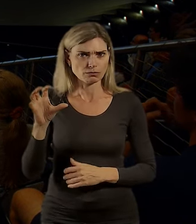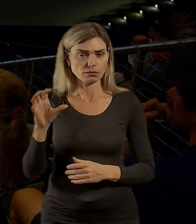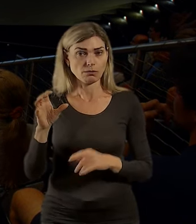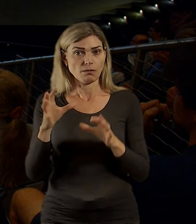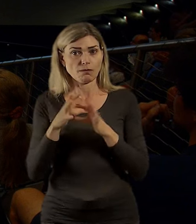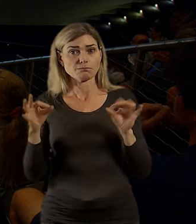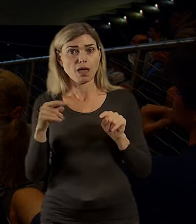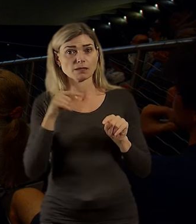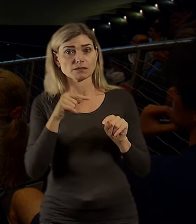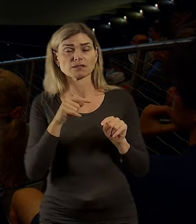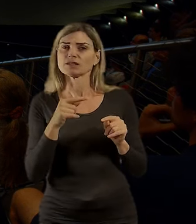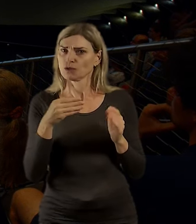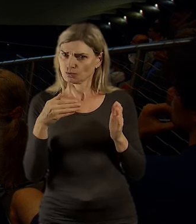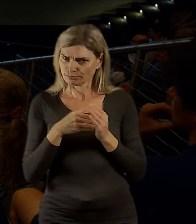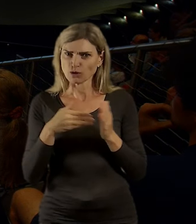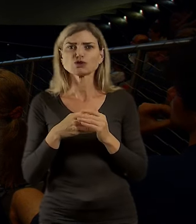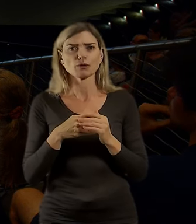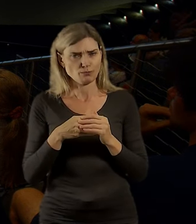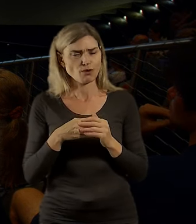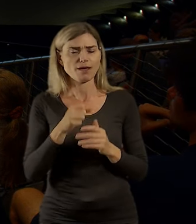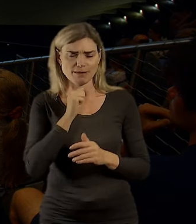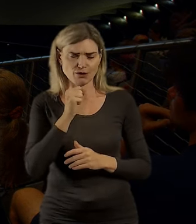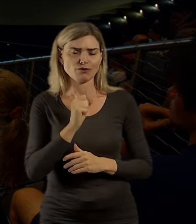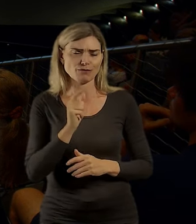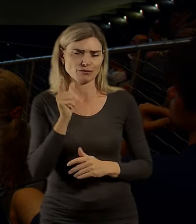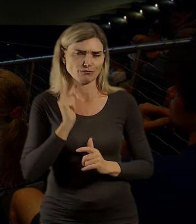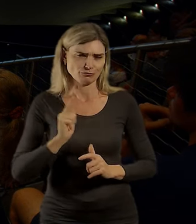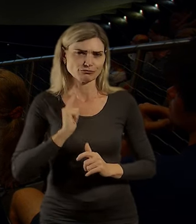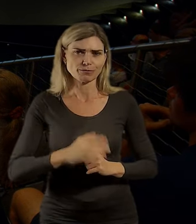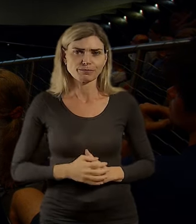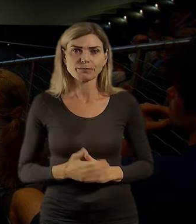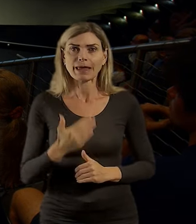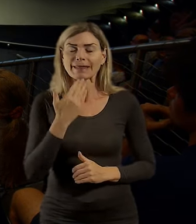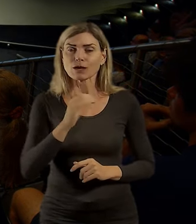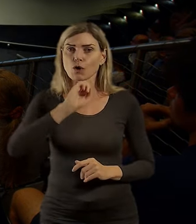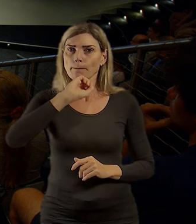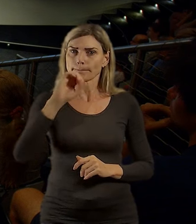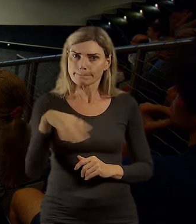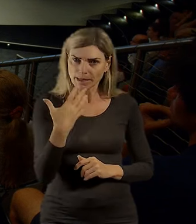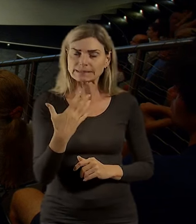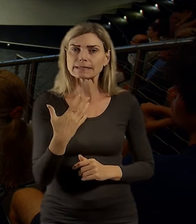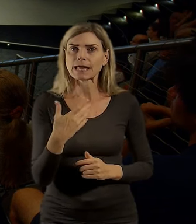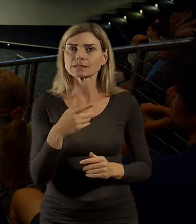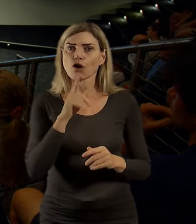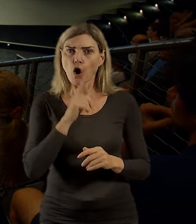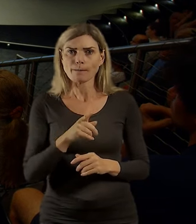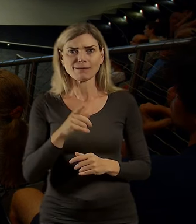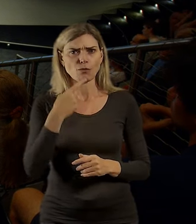podáme mikrofon. Tak děkuju mnohokrát tady za tu prezentaci. My jsme viděli, že skutečně, a to byl opravdu jenom jako výtažek z toho, co jsme tady